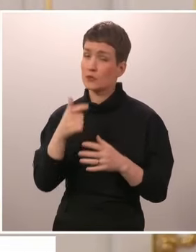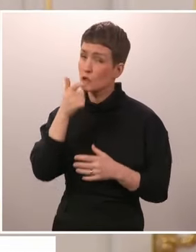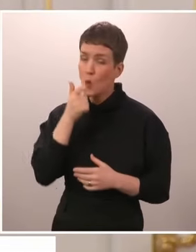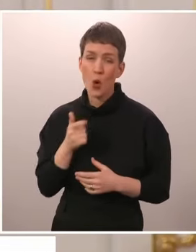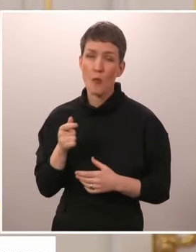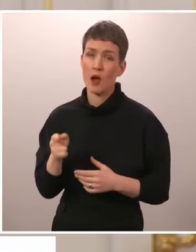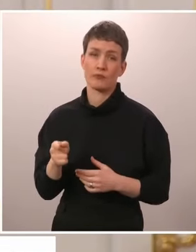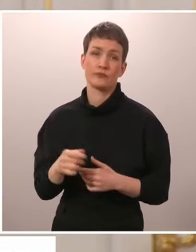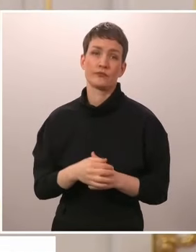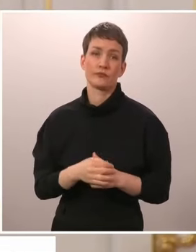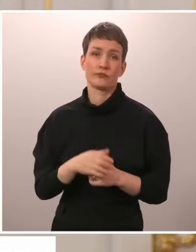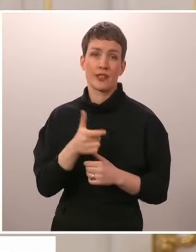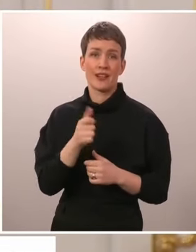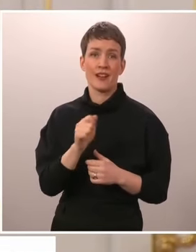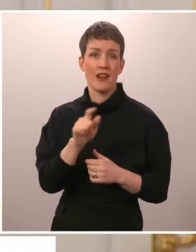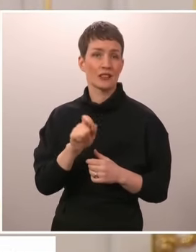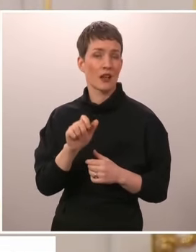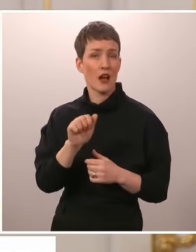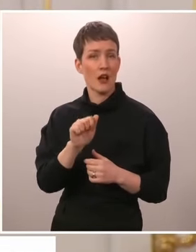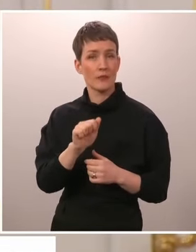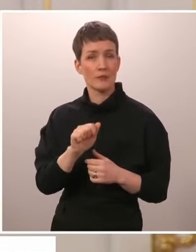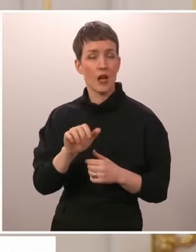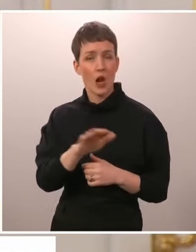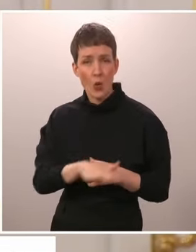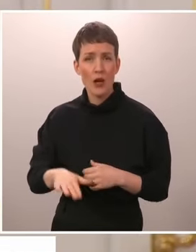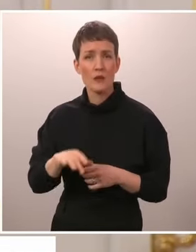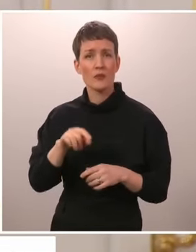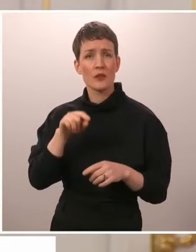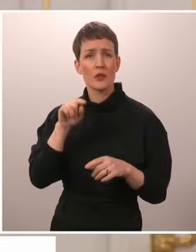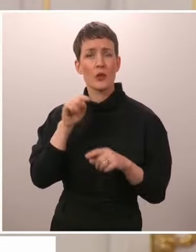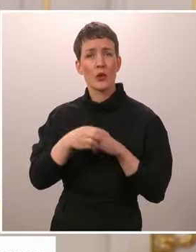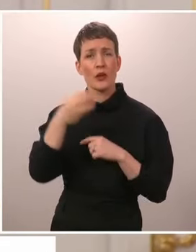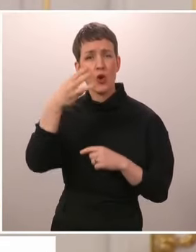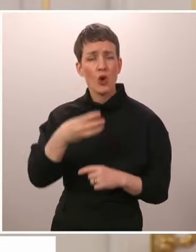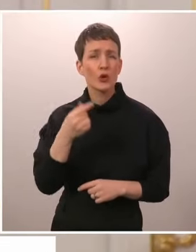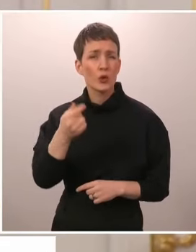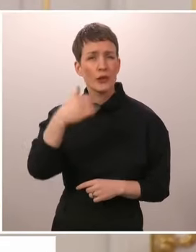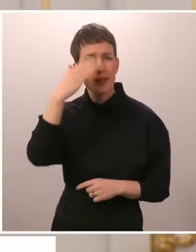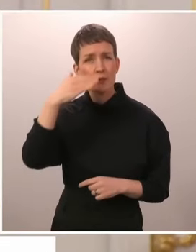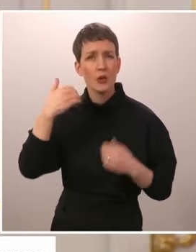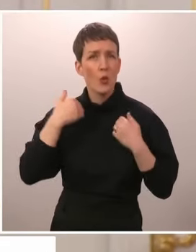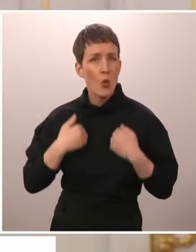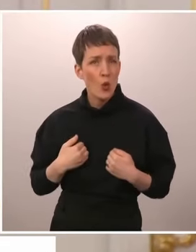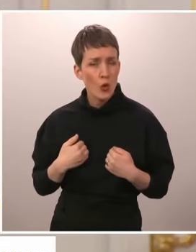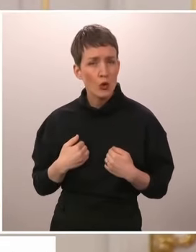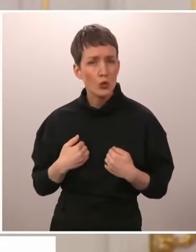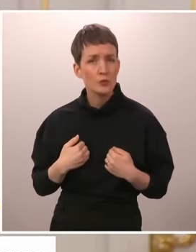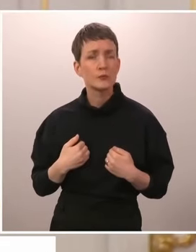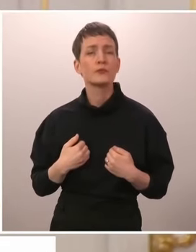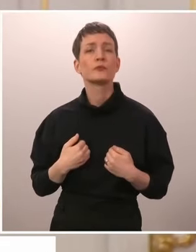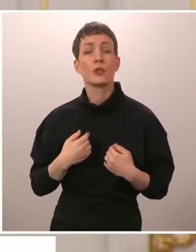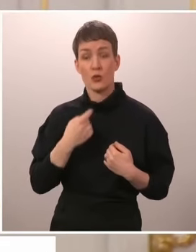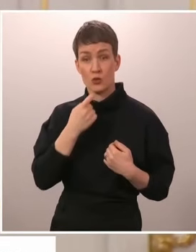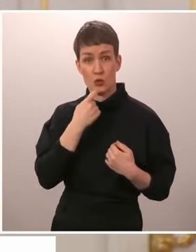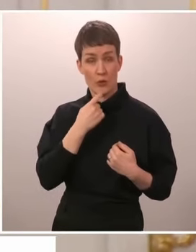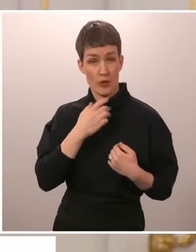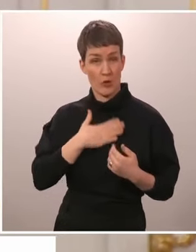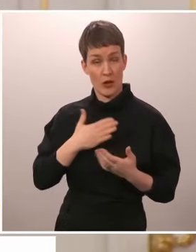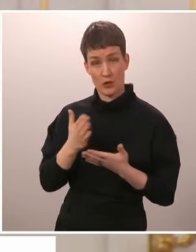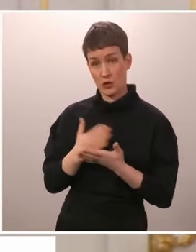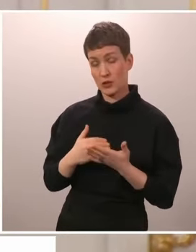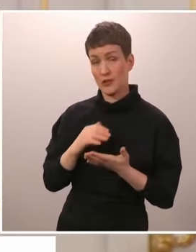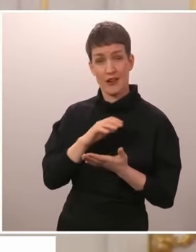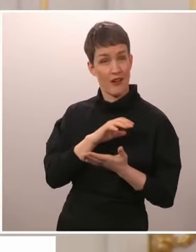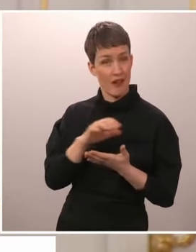Siis Gaasan alueella on yli 30 000 ihmistä kuollut ja Suomi tietysti omalta osaltaan tekee kaikkansa sen eteen,